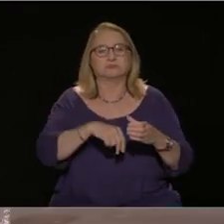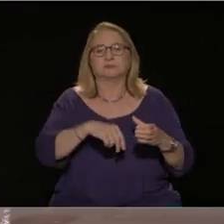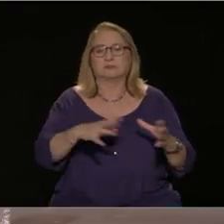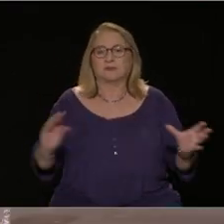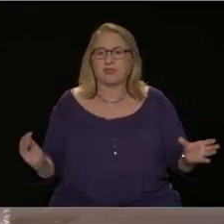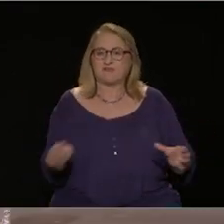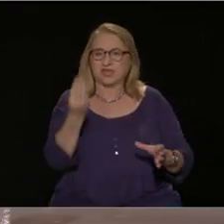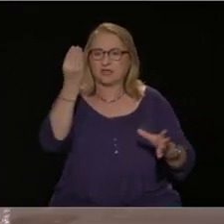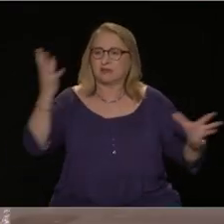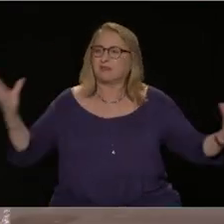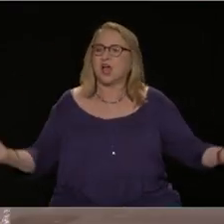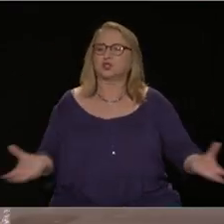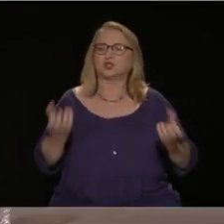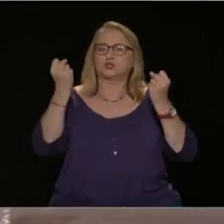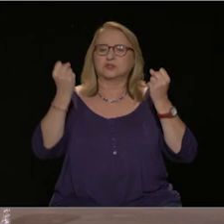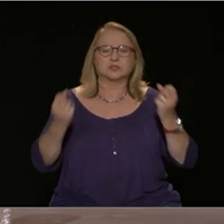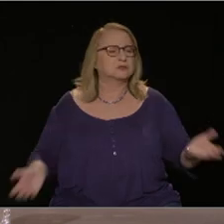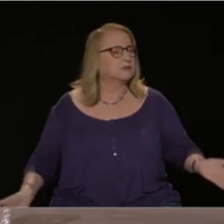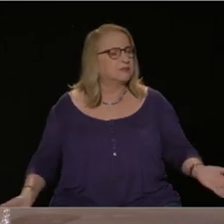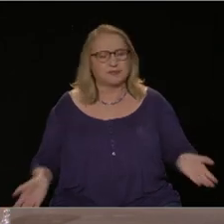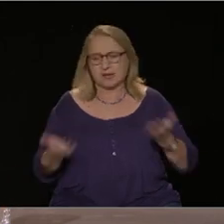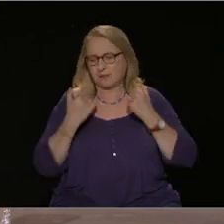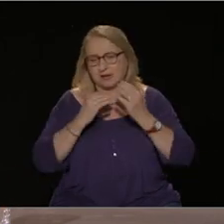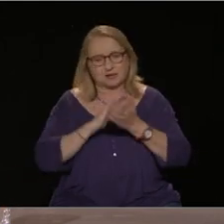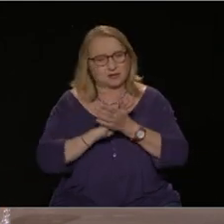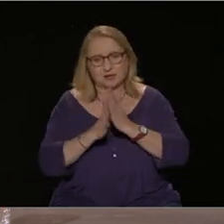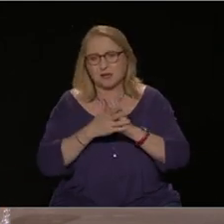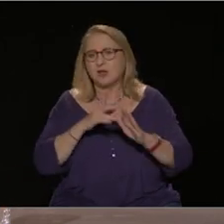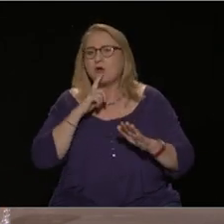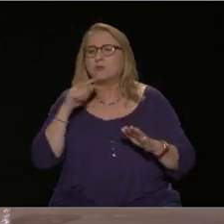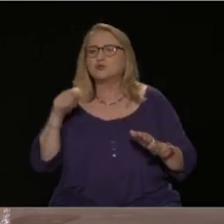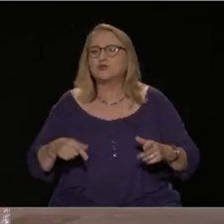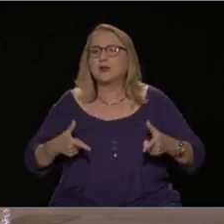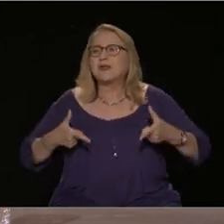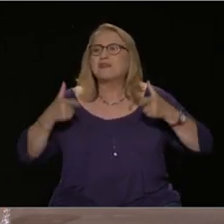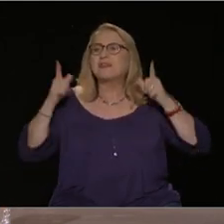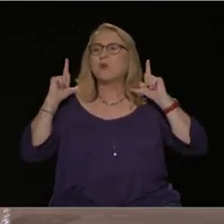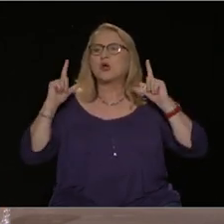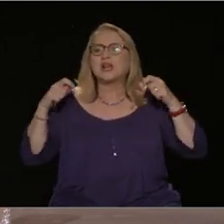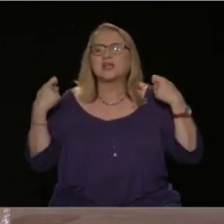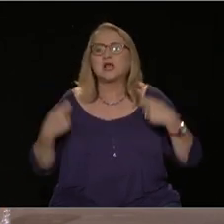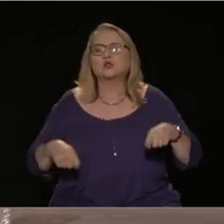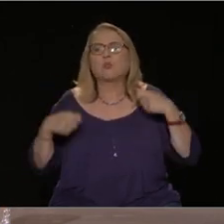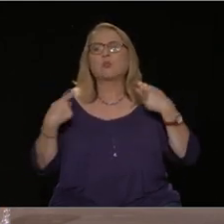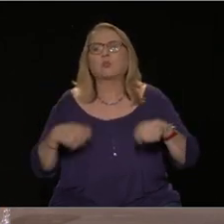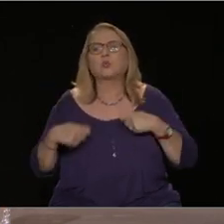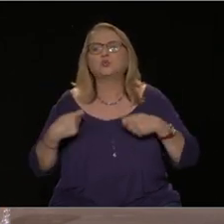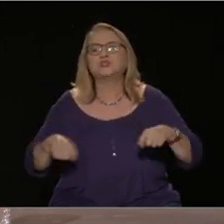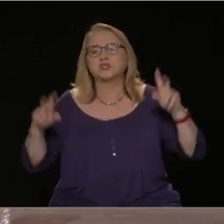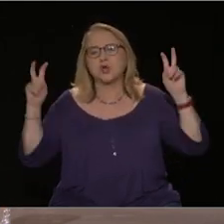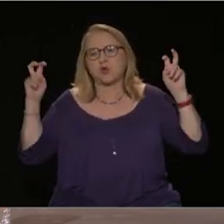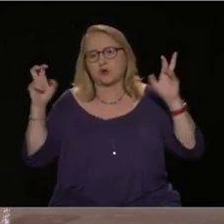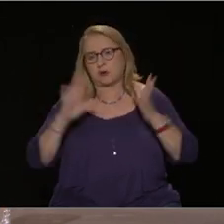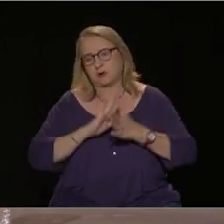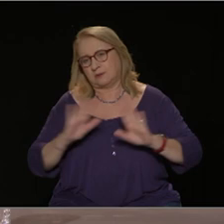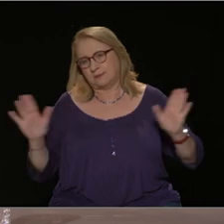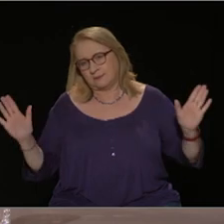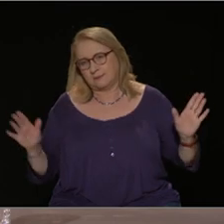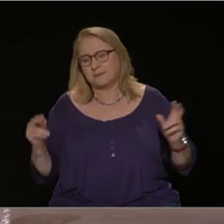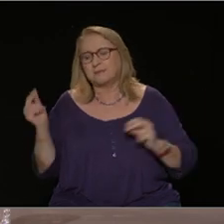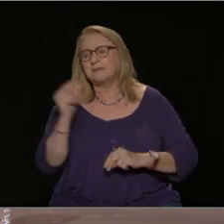ζούμε σήμερα, αυτή η δημοκρατία των πλουσίων, δεν μπορεί να αντιμετωπιστεί με τις κάλπες. Είναι ζήτημα μιας άλλης πορείας